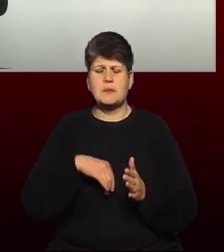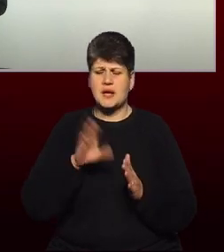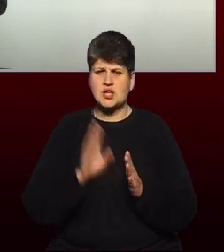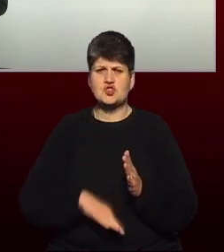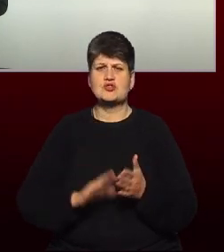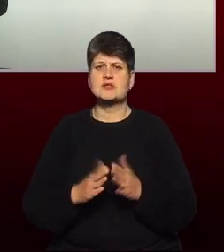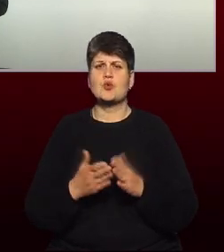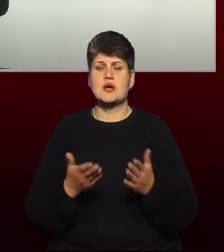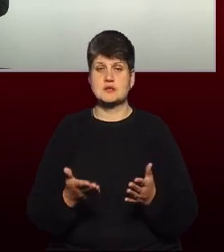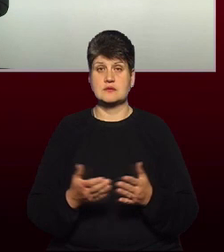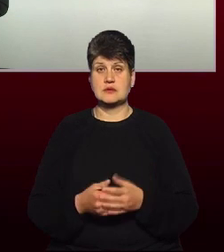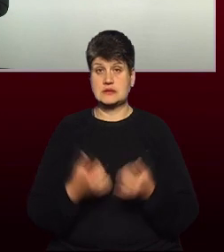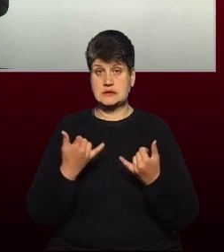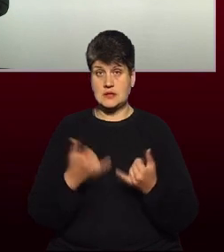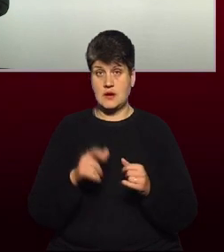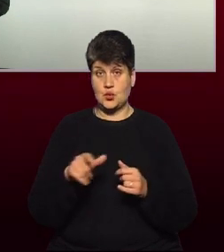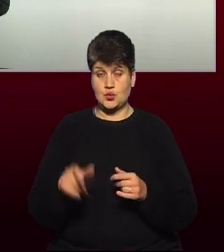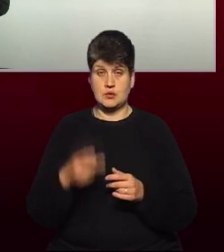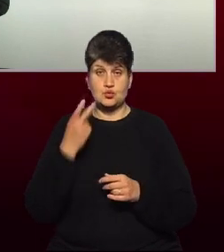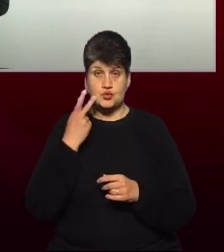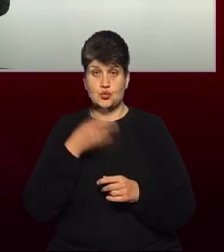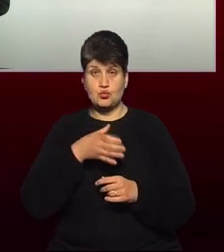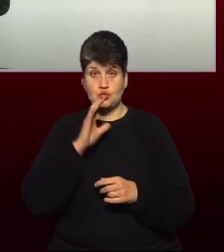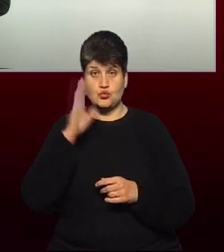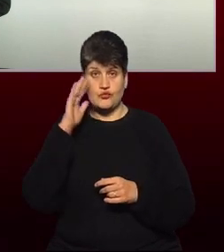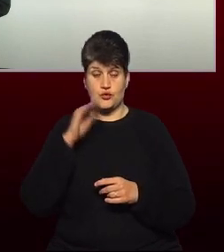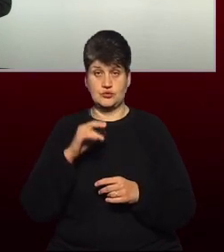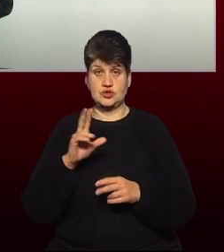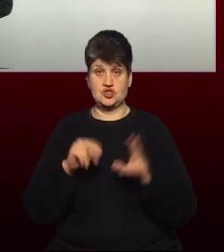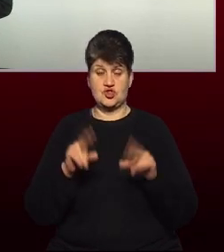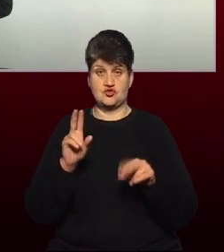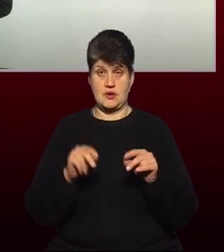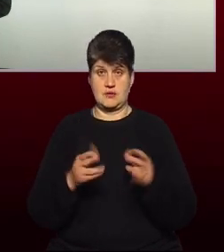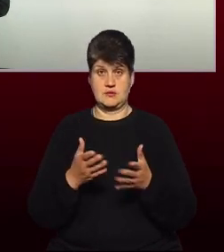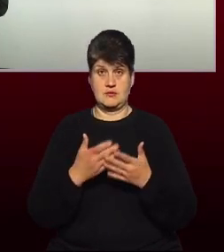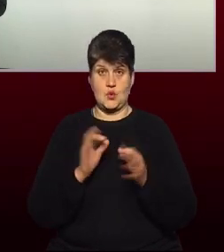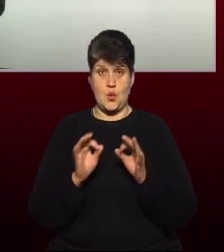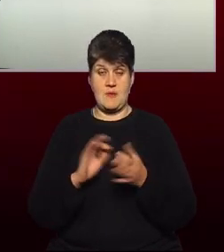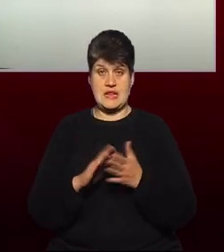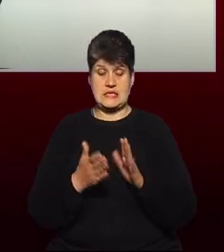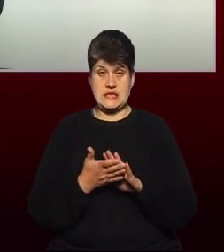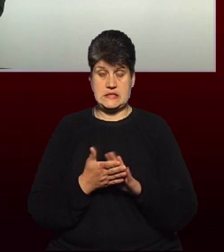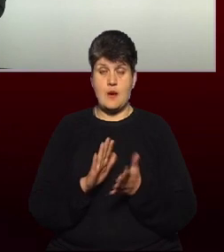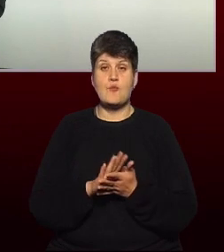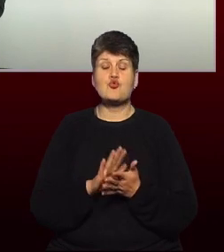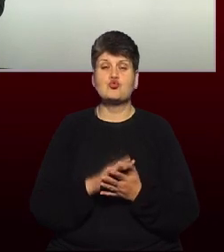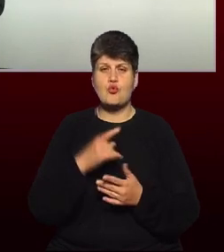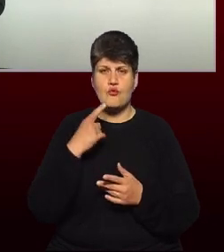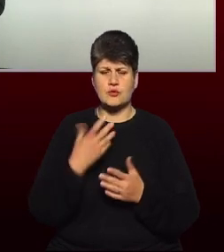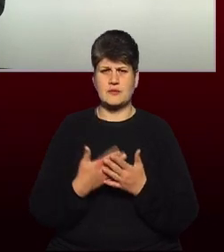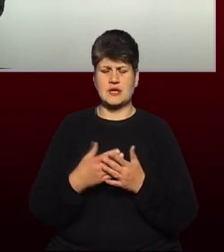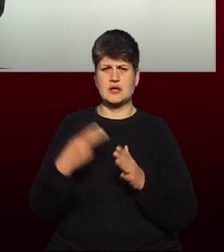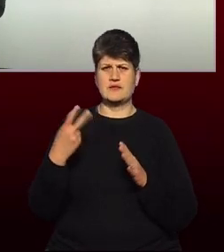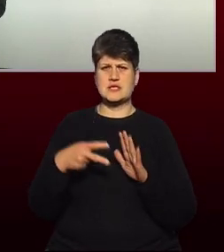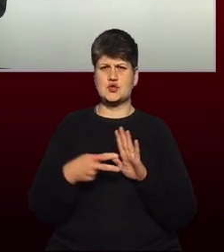Наразі люди систематично п'ють цю воду і, на щастя, ми маємо нормальну ситуацію. Я маю на увазі брудну. Наприклад, якщо до 27 число завтра